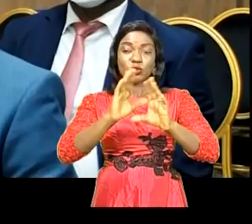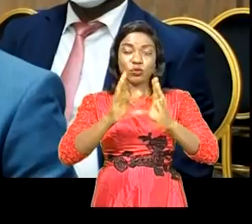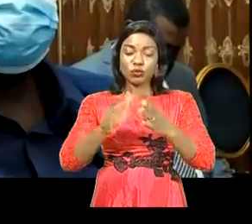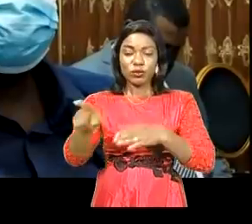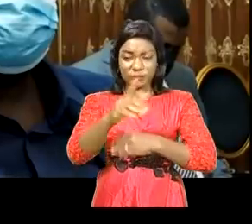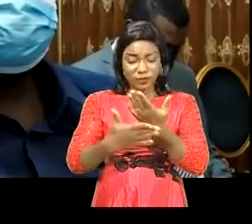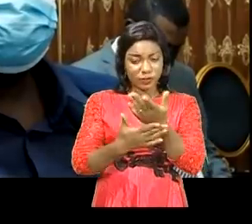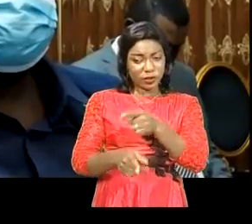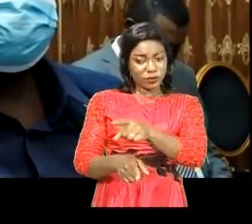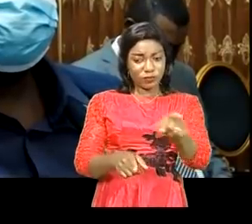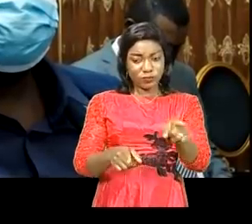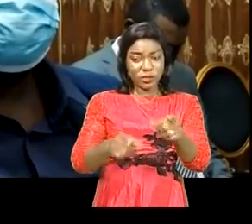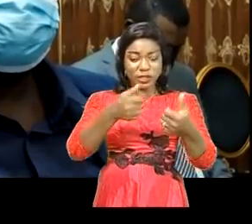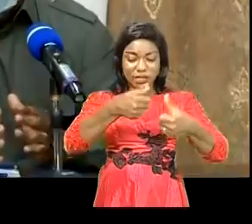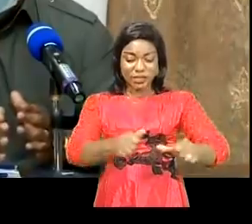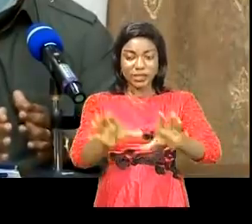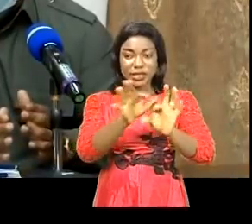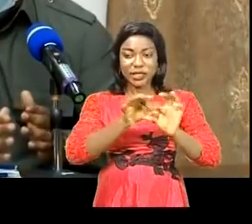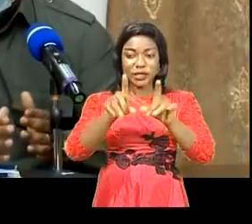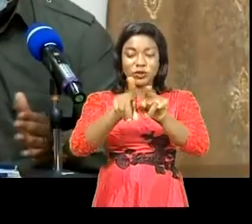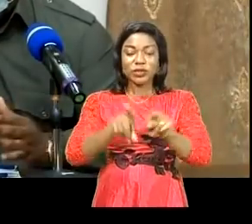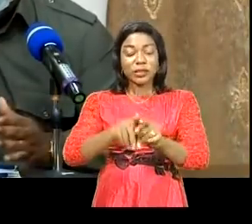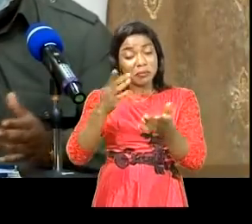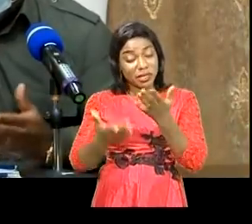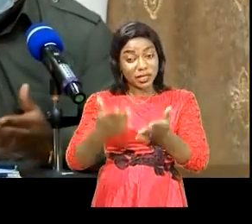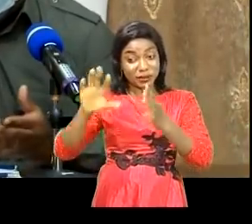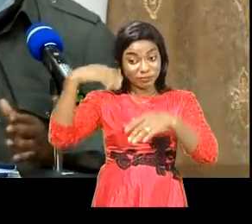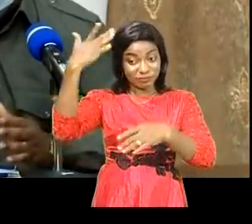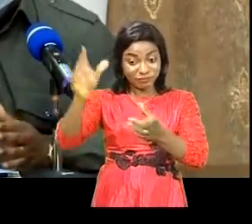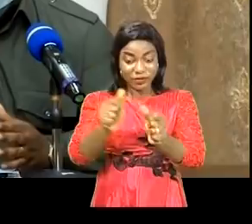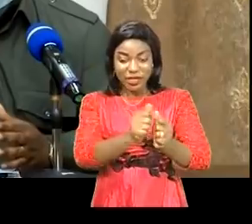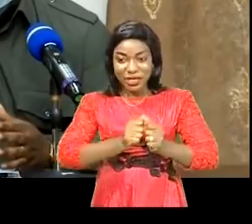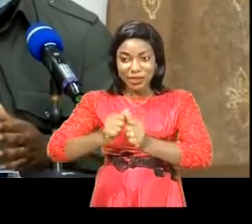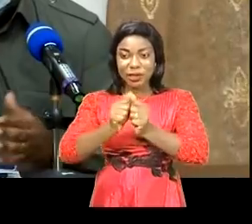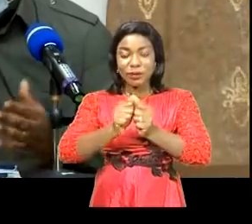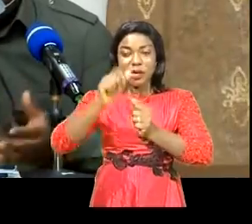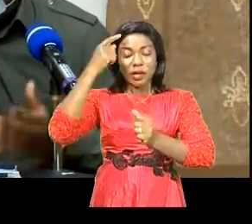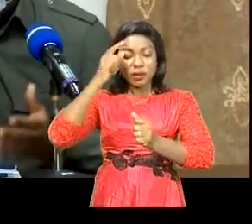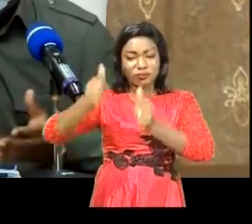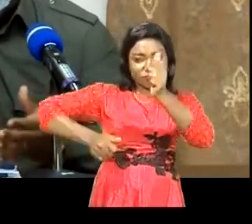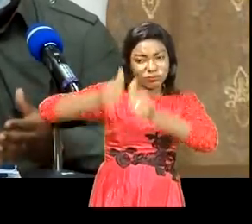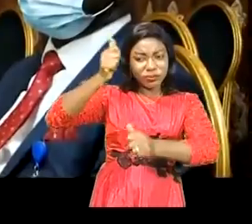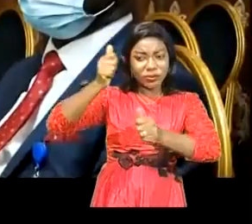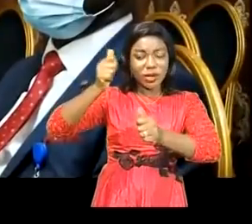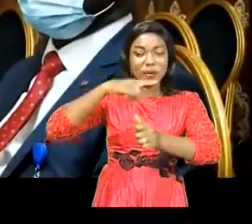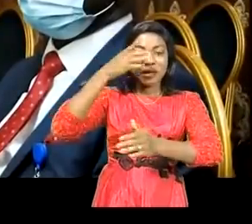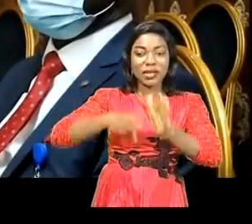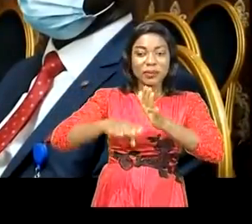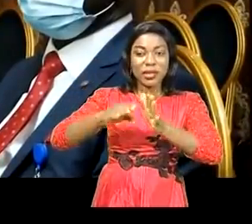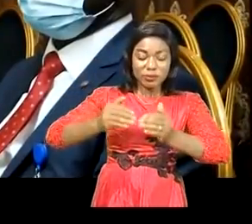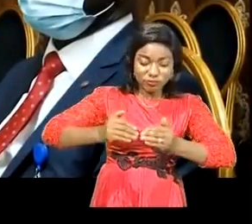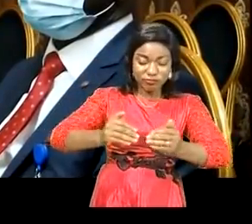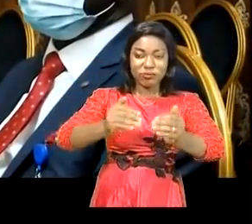Ce je vous demande, c'est de rester unis et peut-être d'aller dans le sens de ce que l'Assemblée nationale a déjà